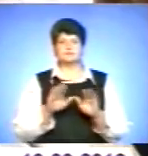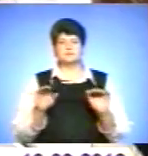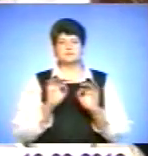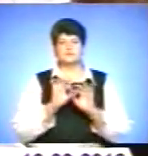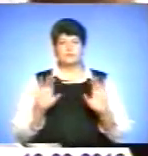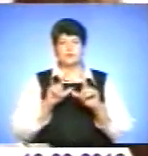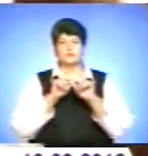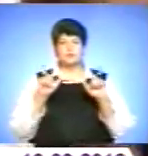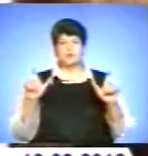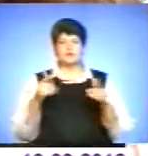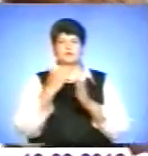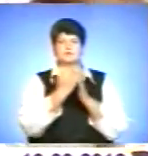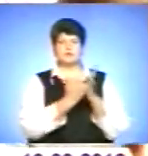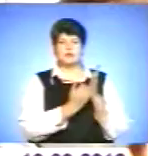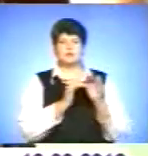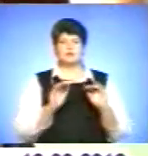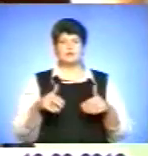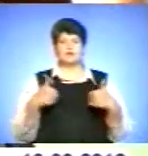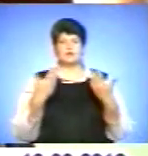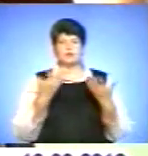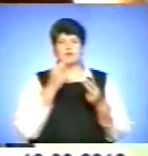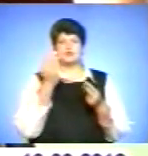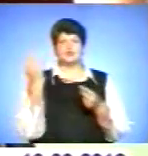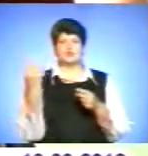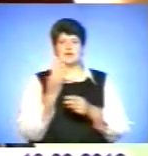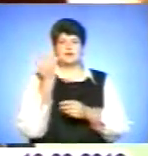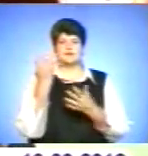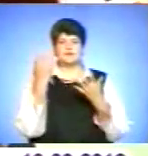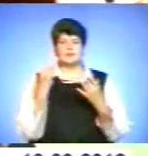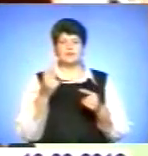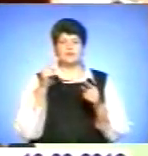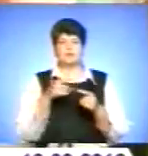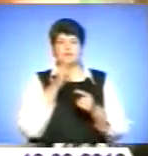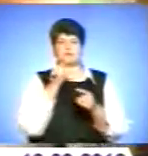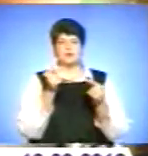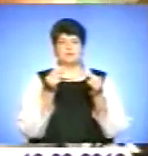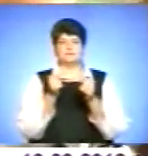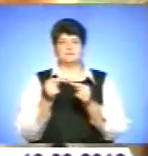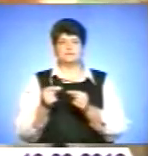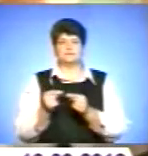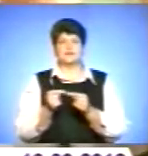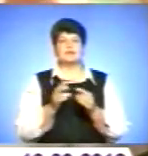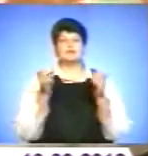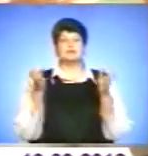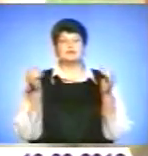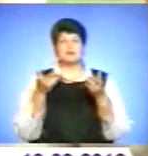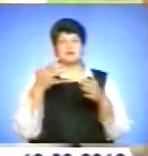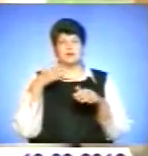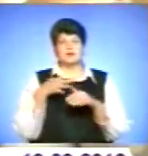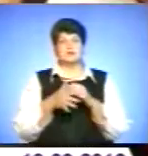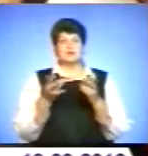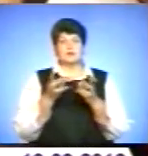А також розпорядок. Дітям рекомендують їсти чотири рази на день в один і той же час. Звісно, не обходиться без